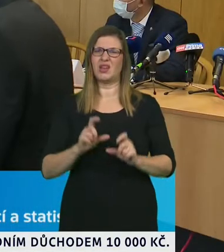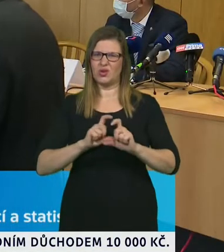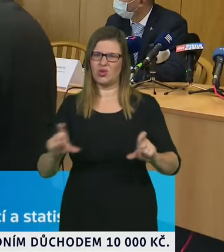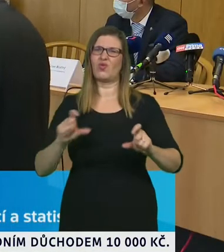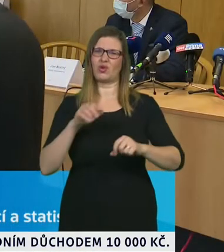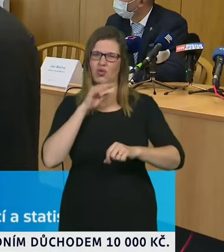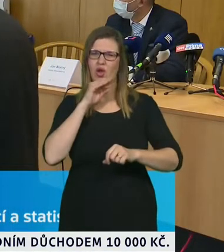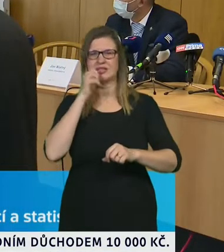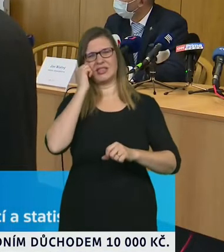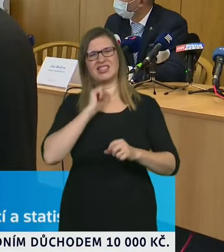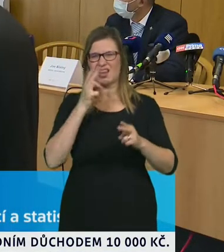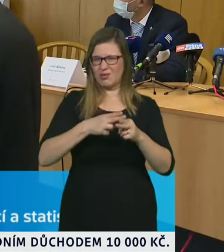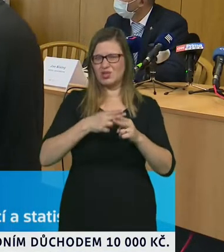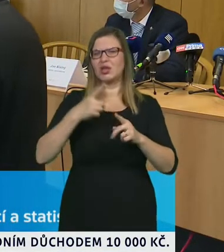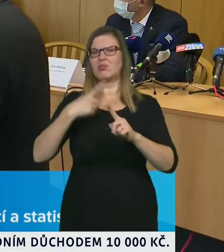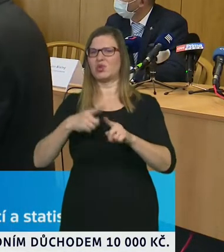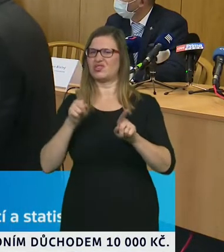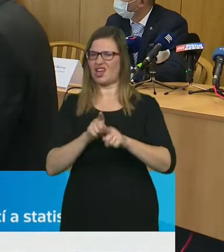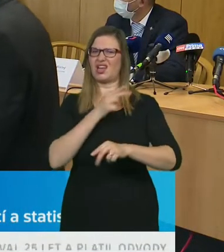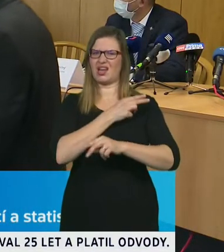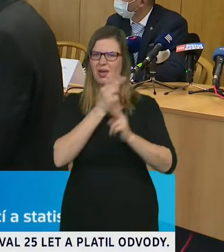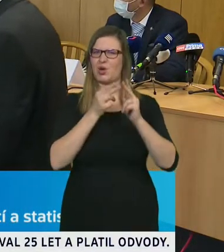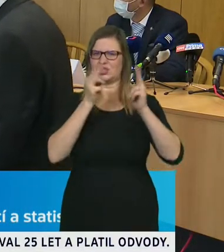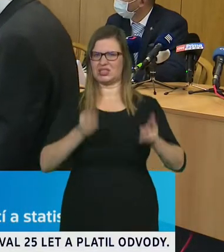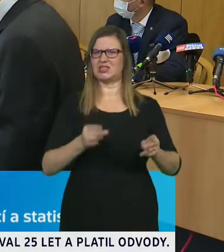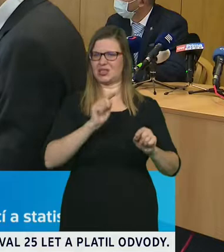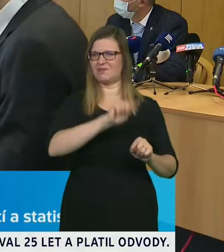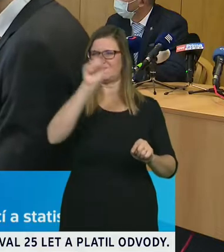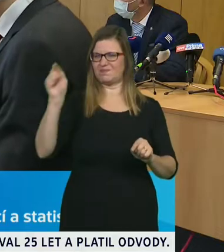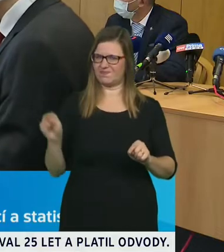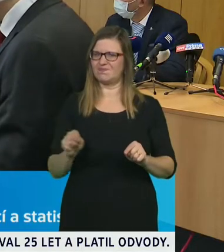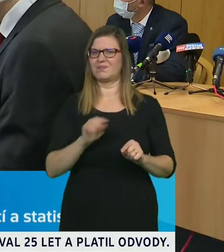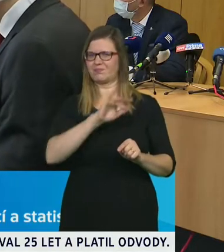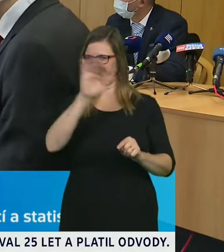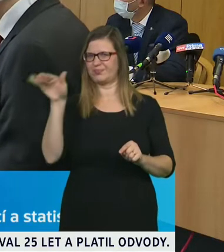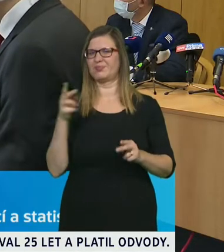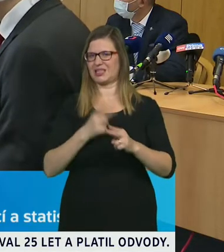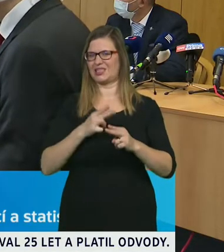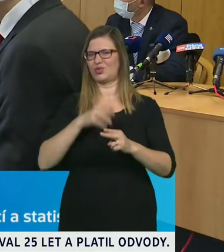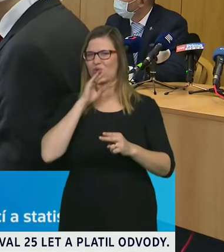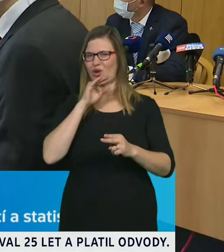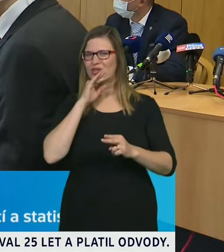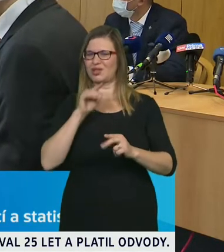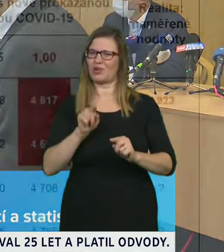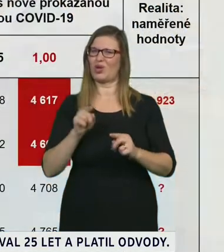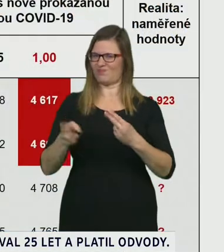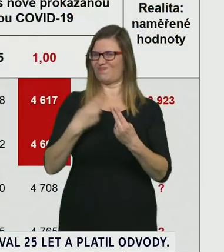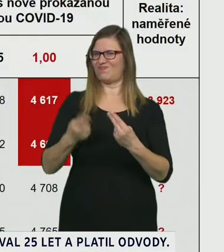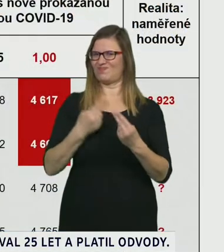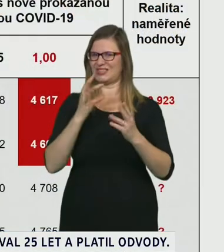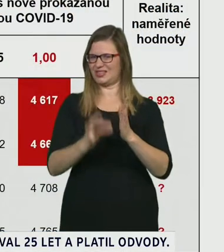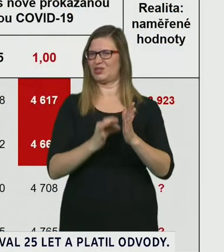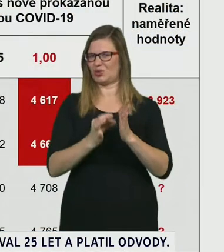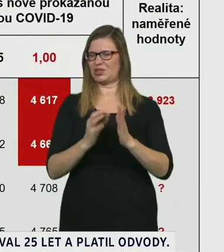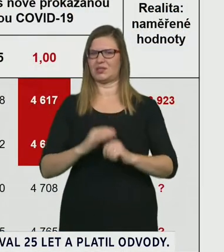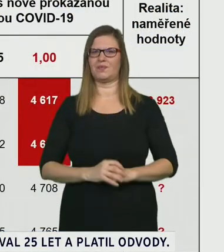Opět tabulka, kterou tady nechávám na stažení, bude podtiskovou zprávou k dispozici a ta tabulka ukazuje, že první